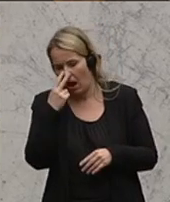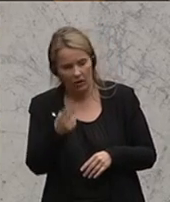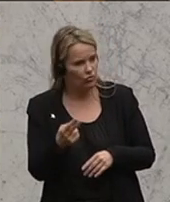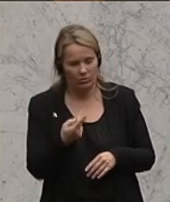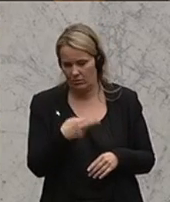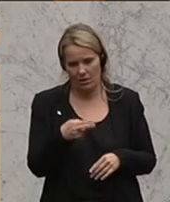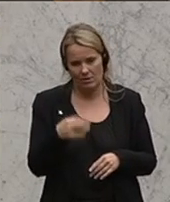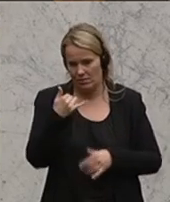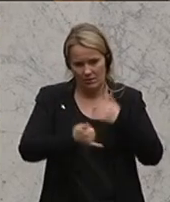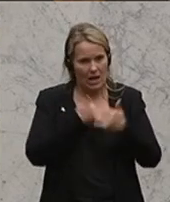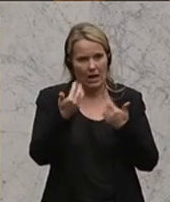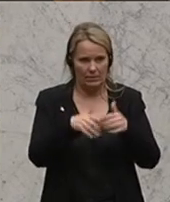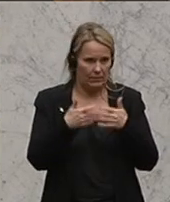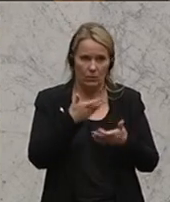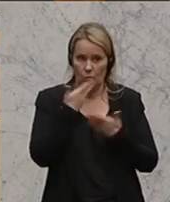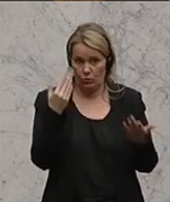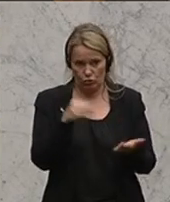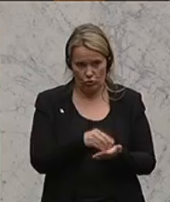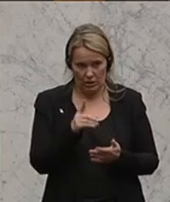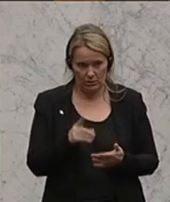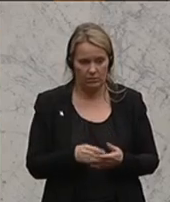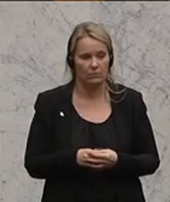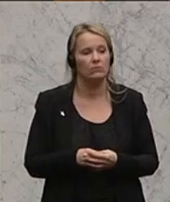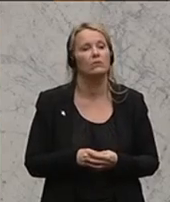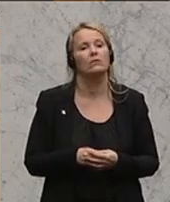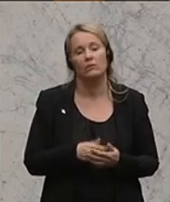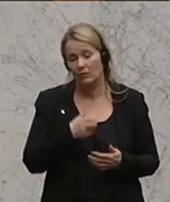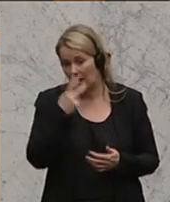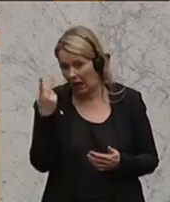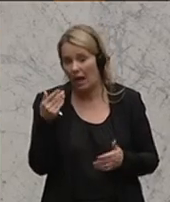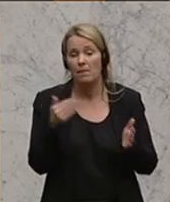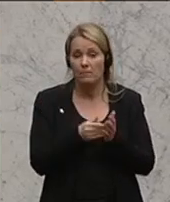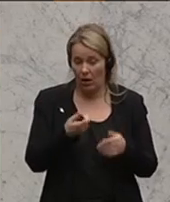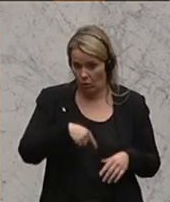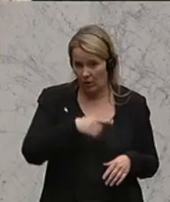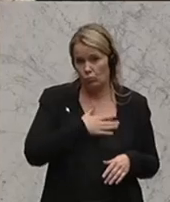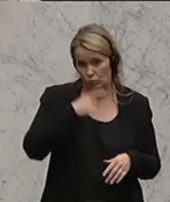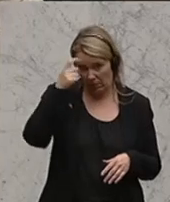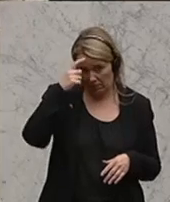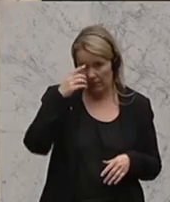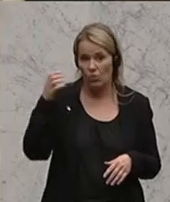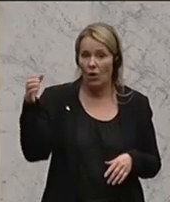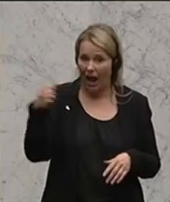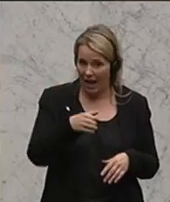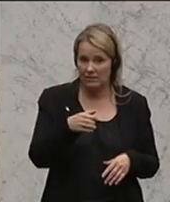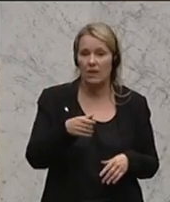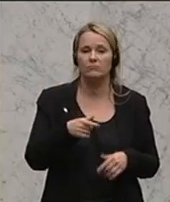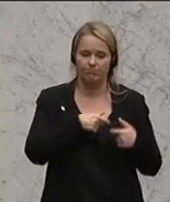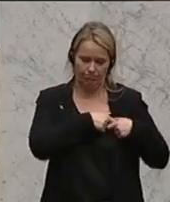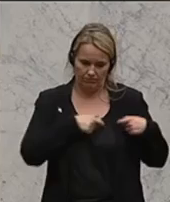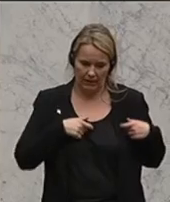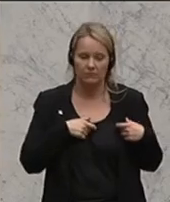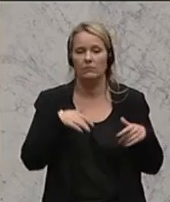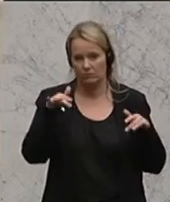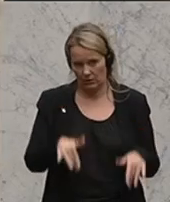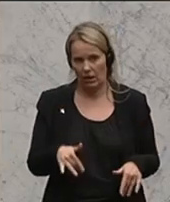sich im Jahresbericht nichts davon. Wir brauchen natürlich unserer Meinung nach eine einsatzbezogene Kennzeichnung. Ich sehe